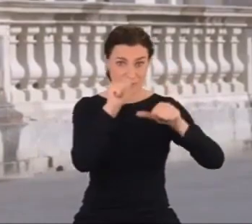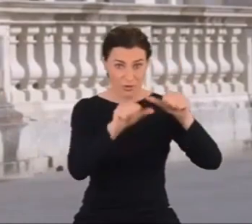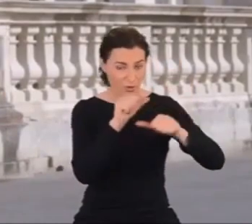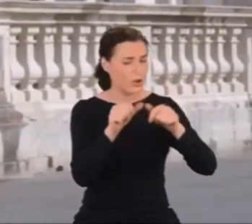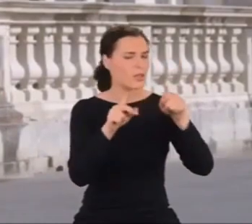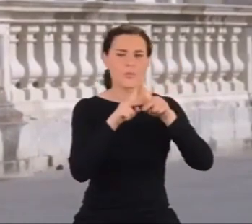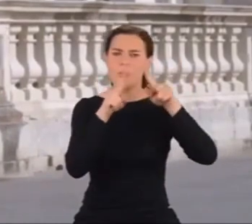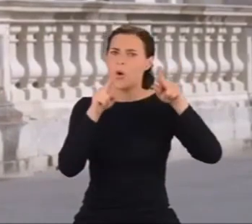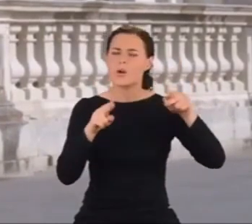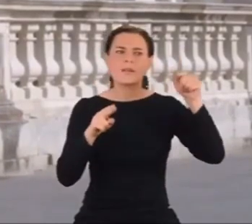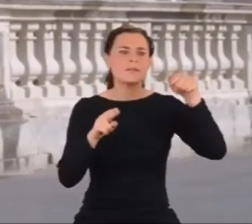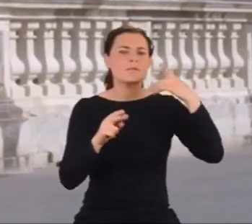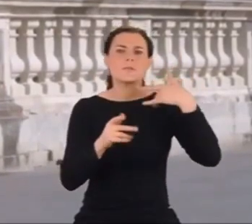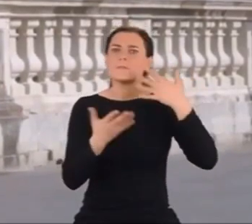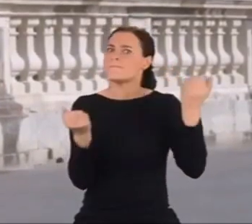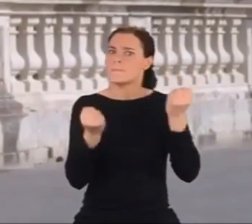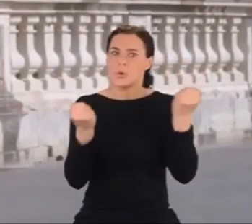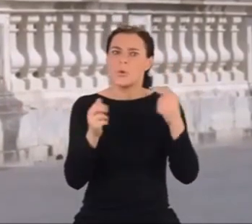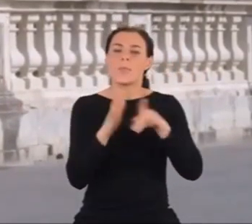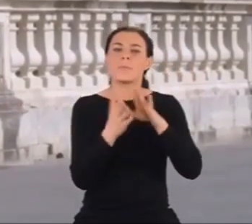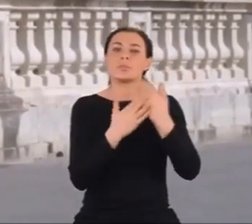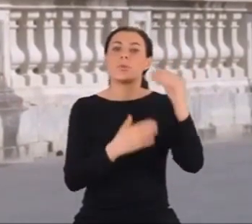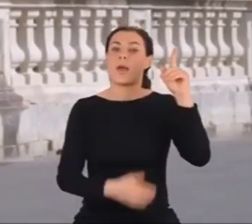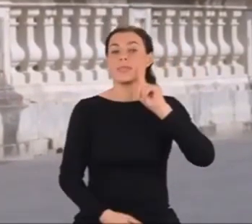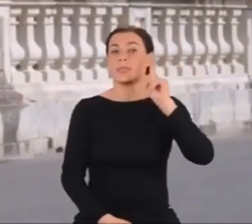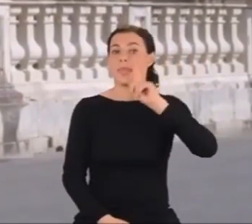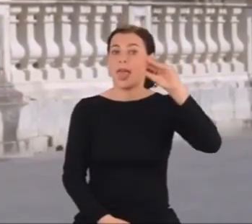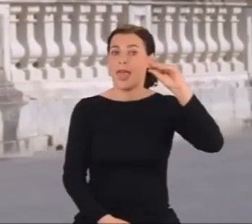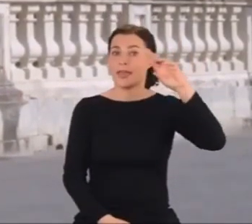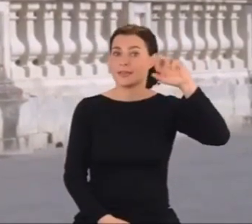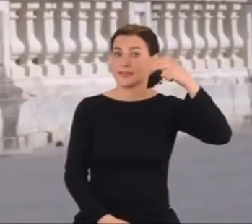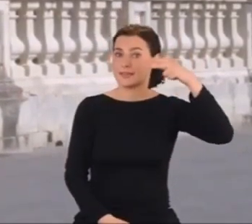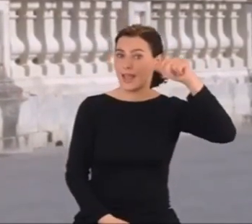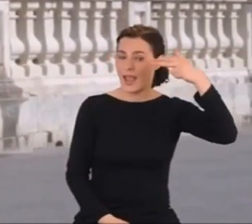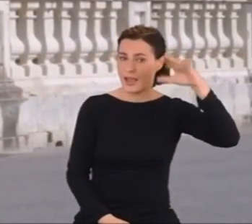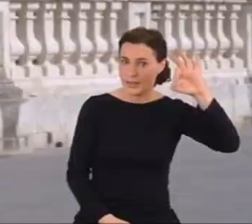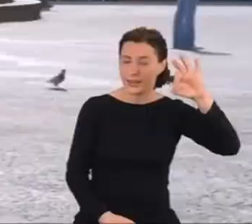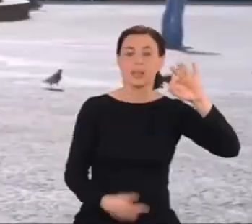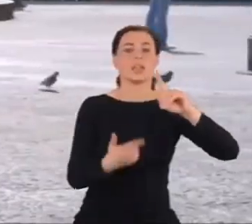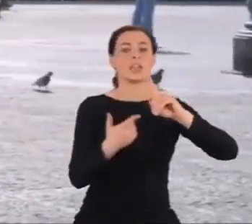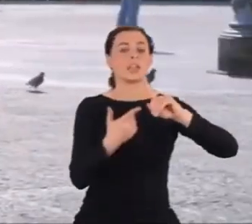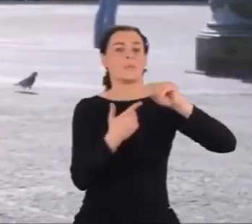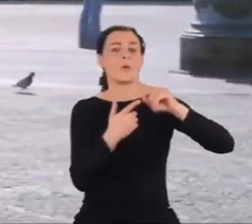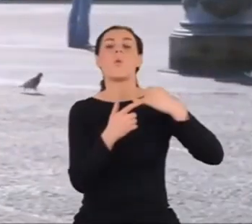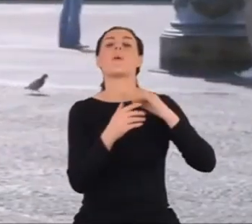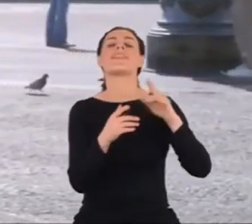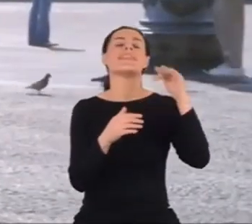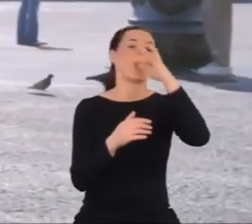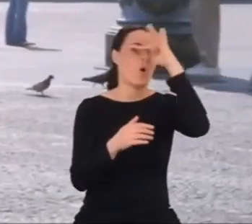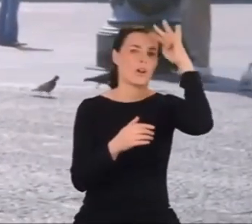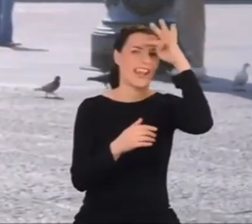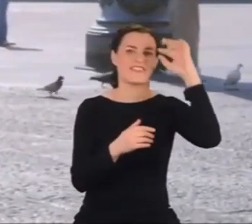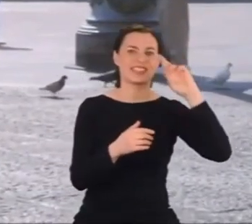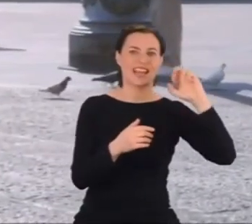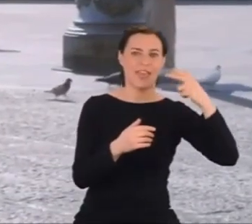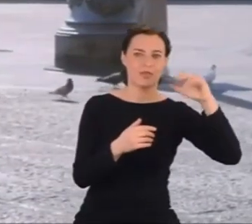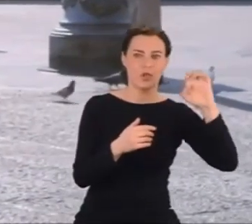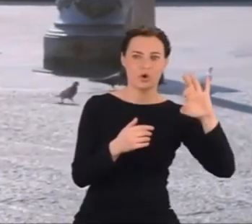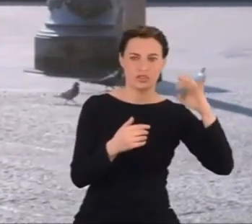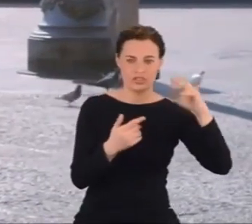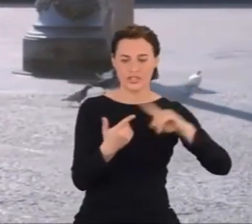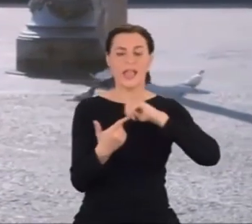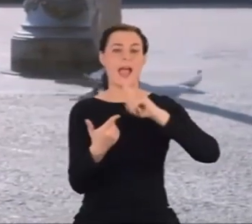fizyki. Albert Einstein opracował teorię względności, a Jean Perrin doświadczalnie dowiódł istnienia